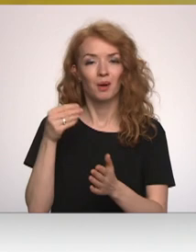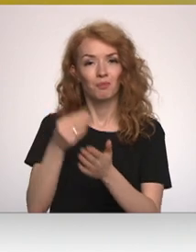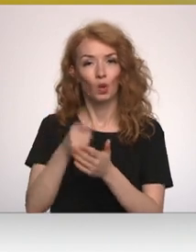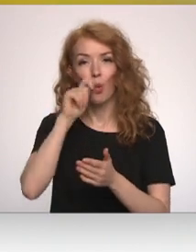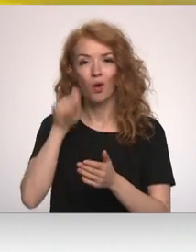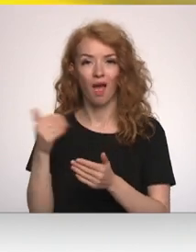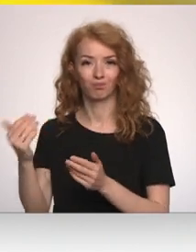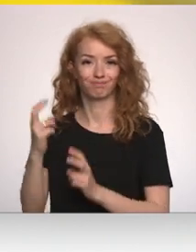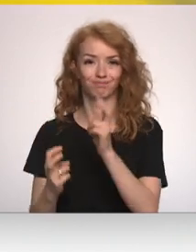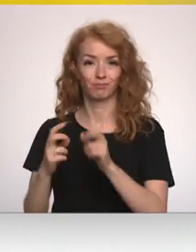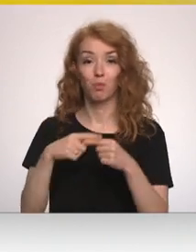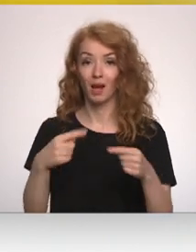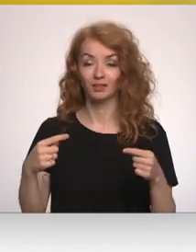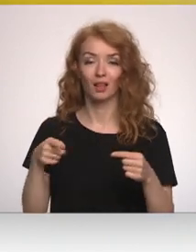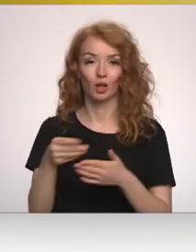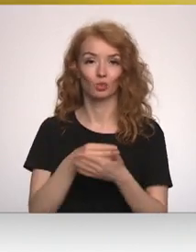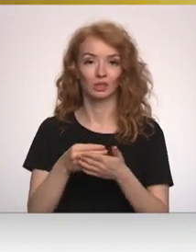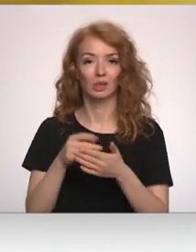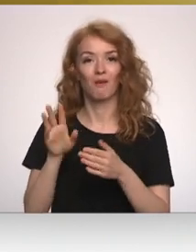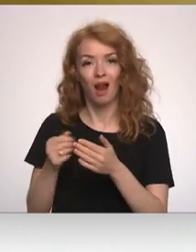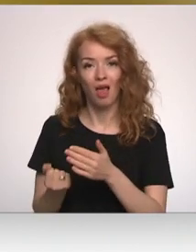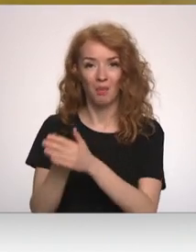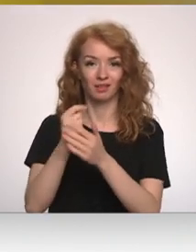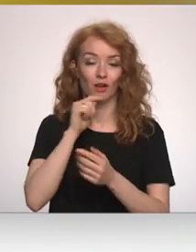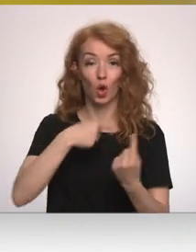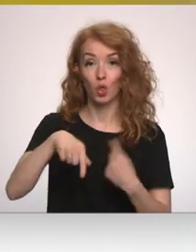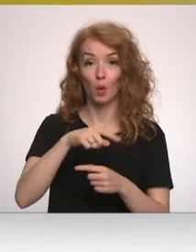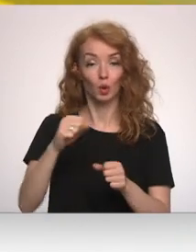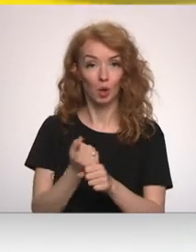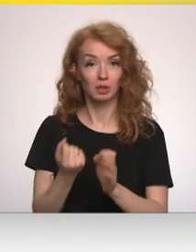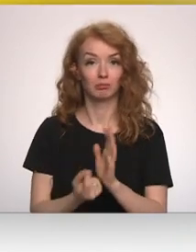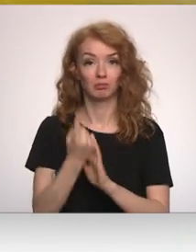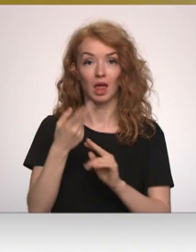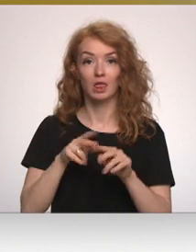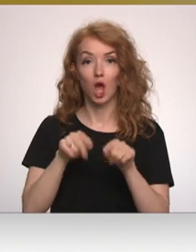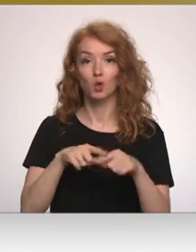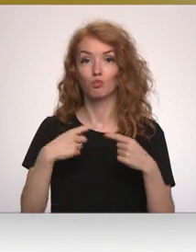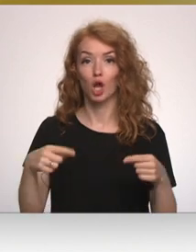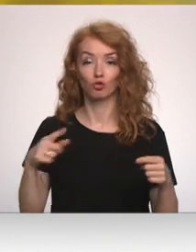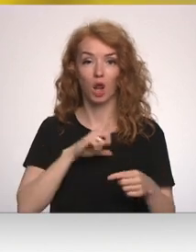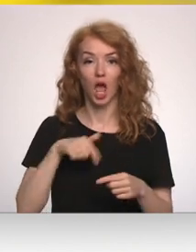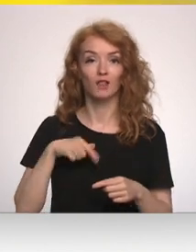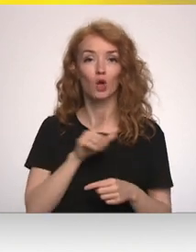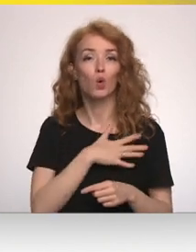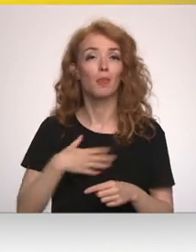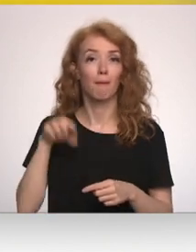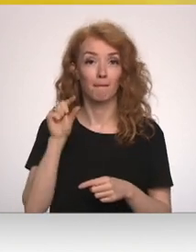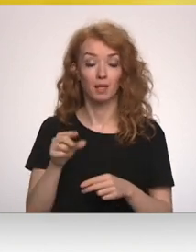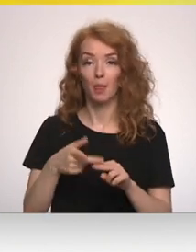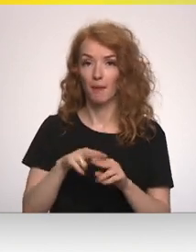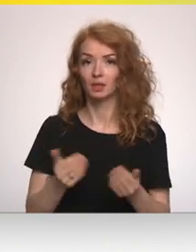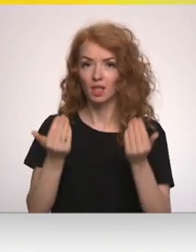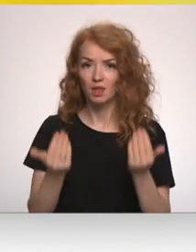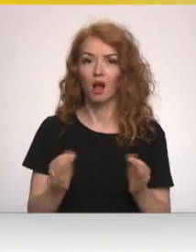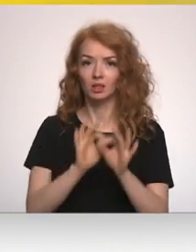ražotas preces, tā stiprinotu kara plosītās valsts ekonomiku. Taču izrādījās, ka šādu preču Latvijas veikalu plauktos ir ļoti maz, tāpēc šobrīd